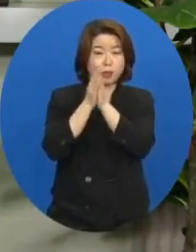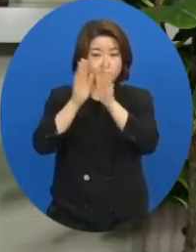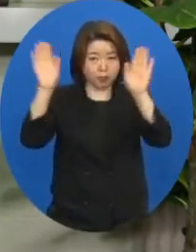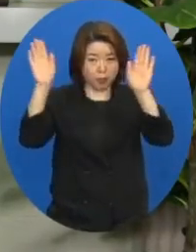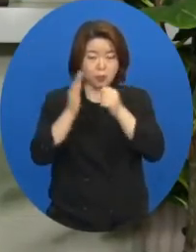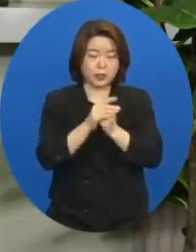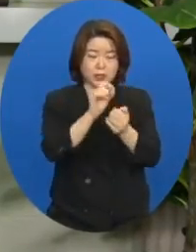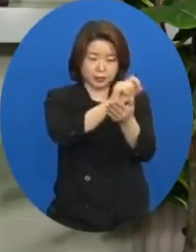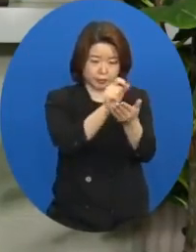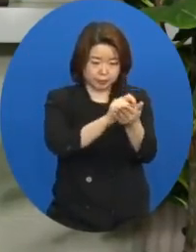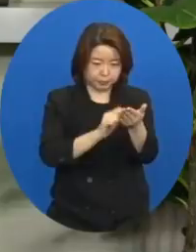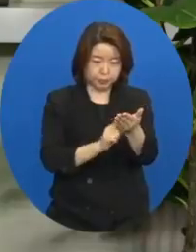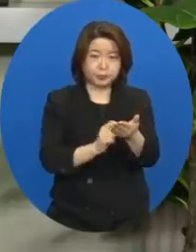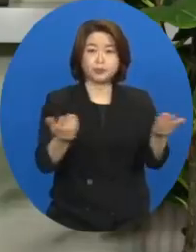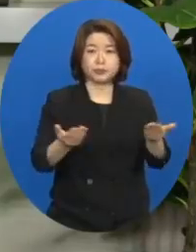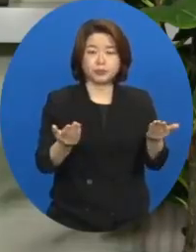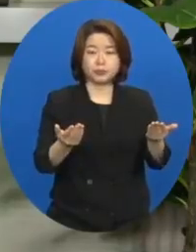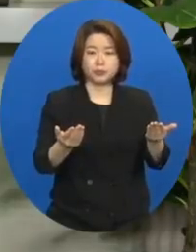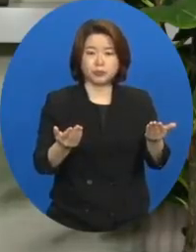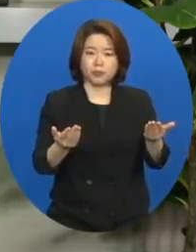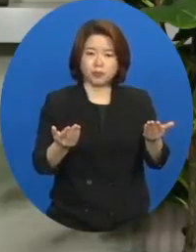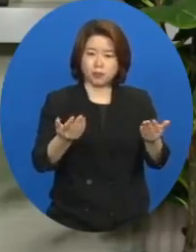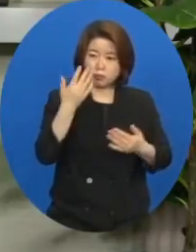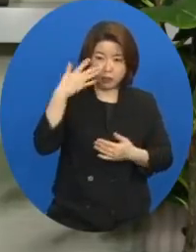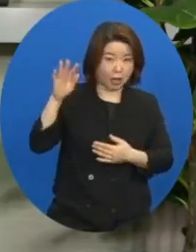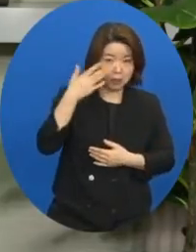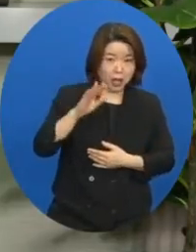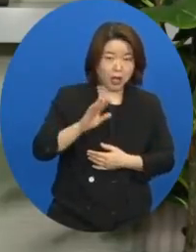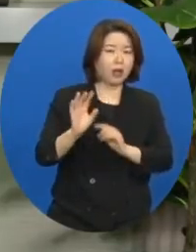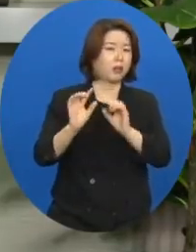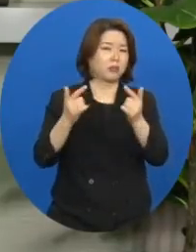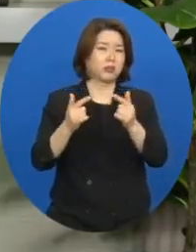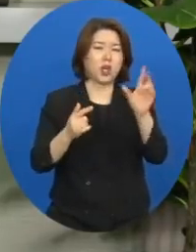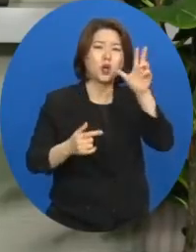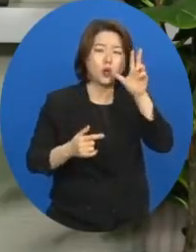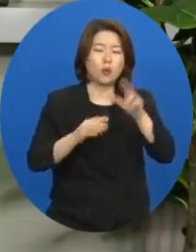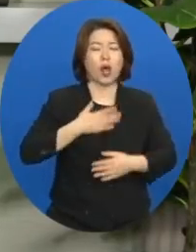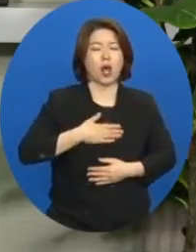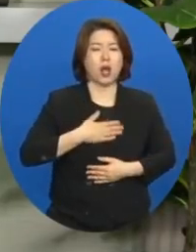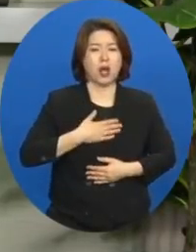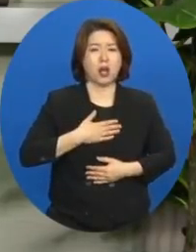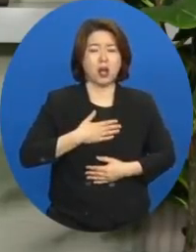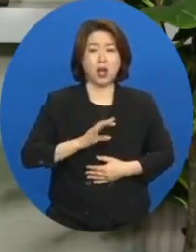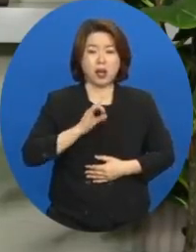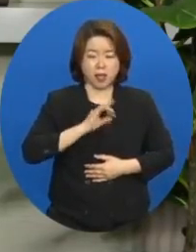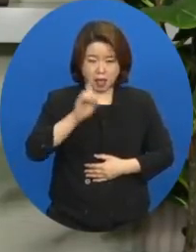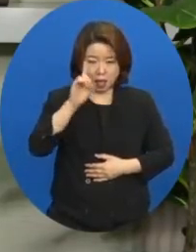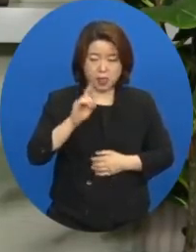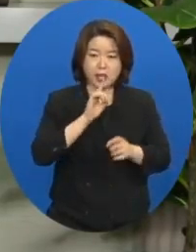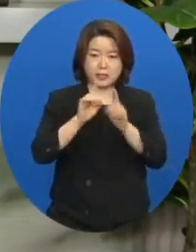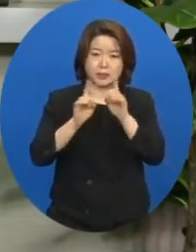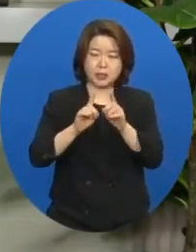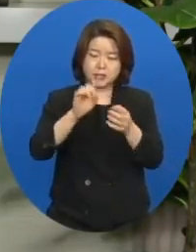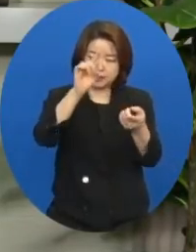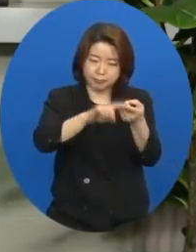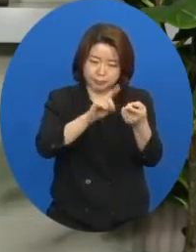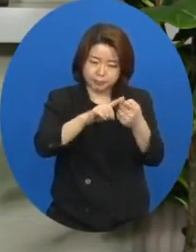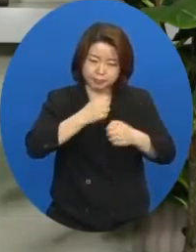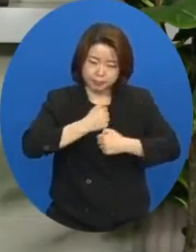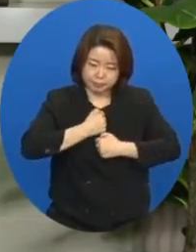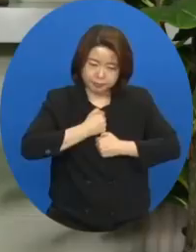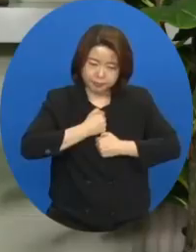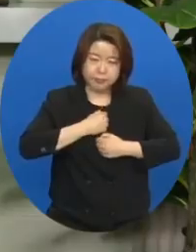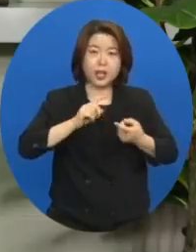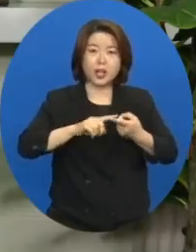기록하는 일을 몰랐을 리가 없습니다. 단 하나 그 말씀을 그대로 지켜야 한다는